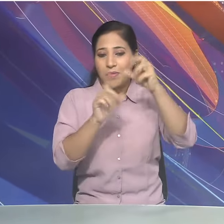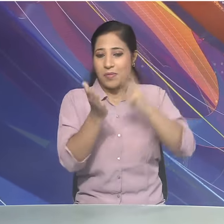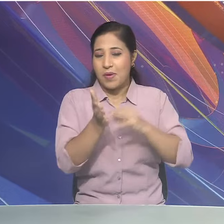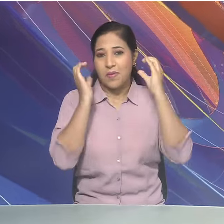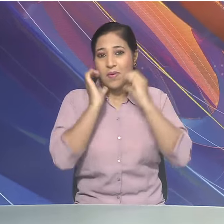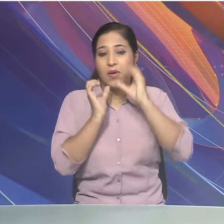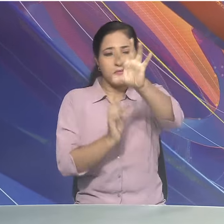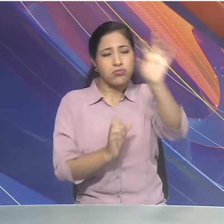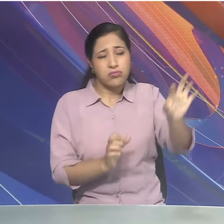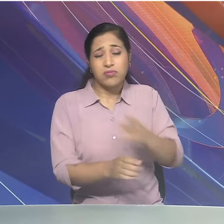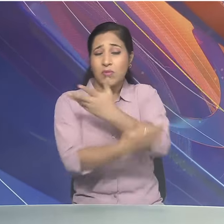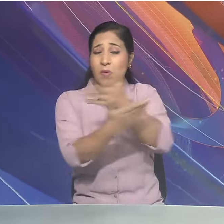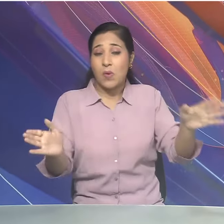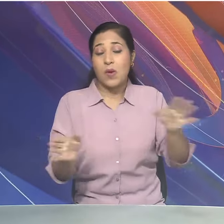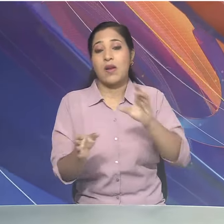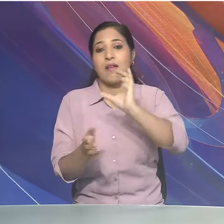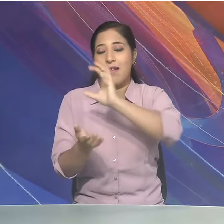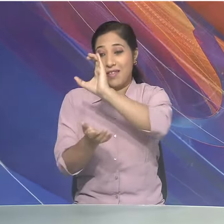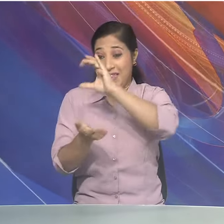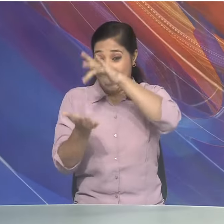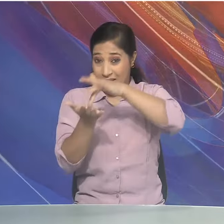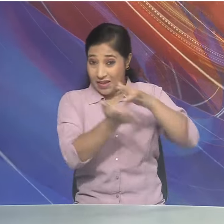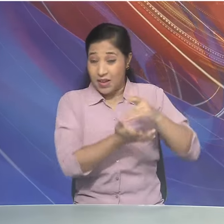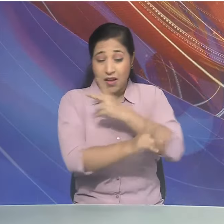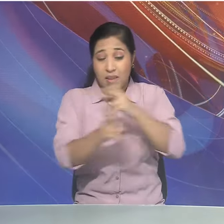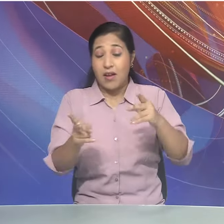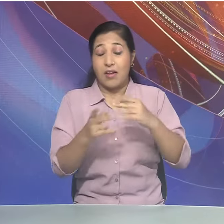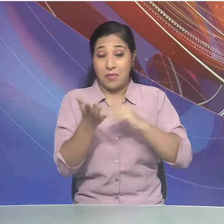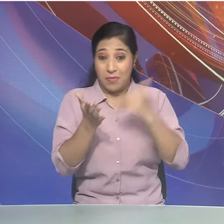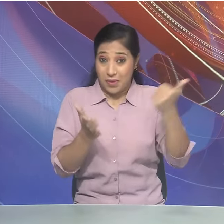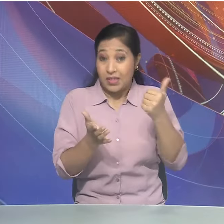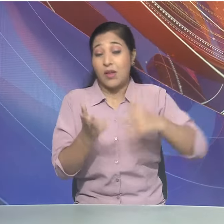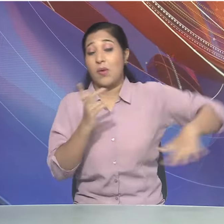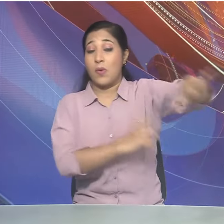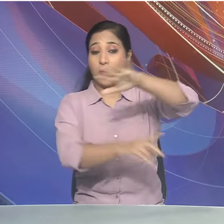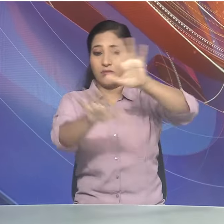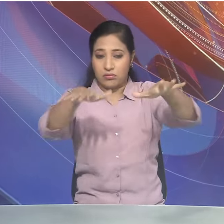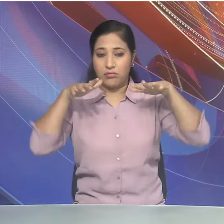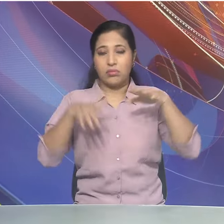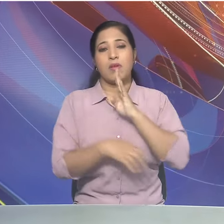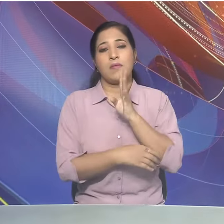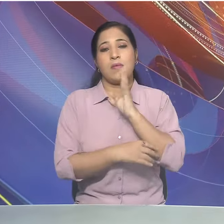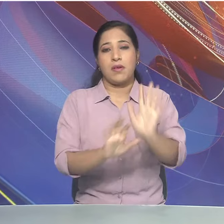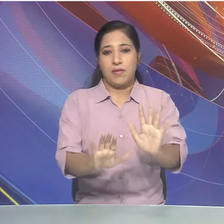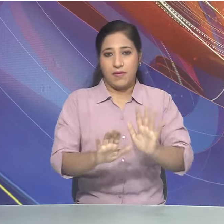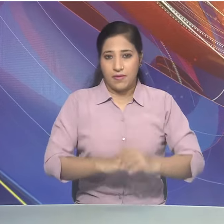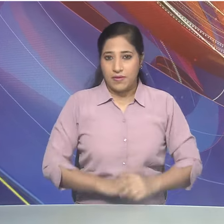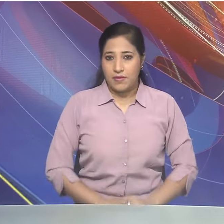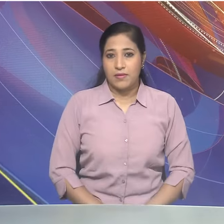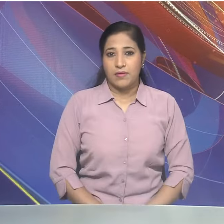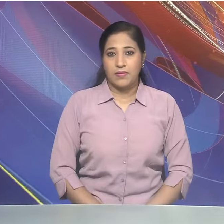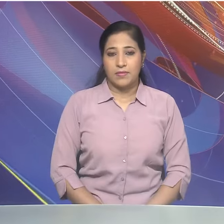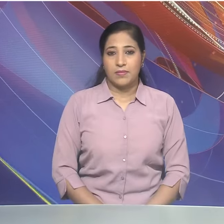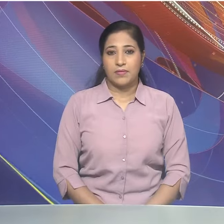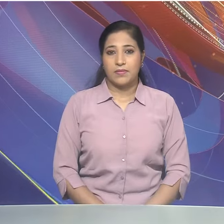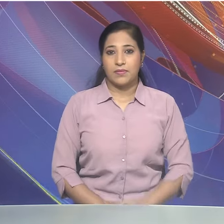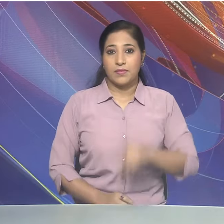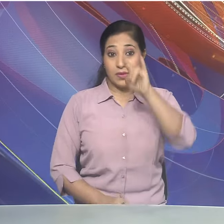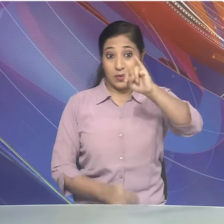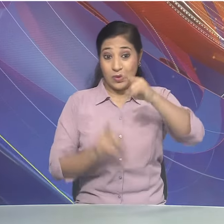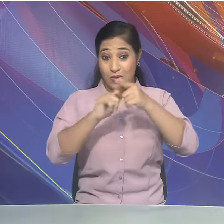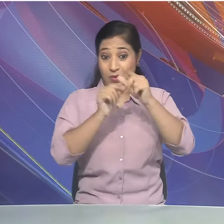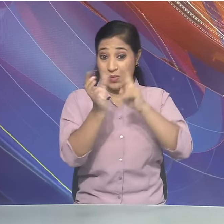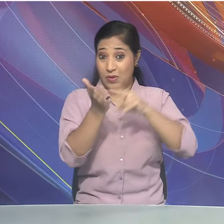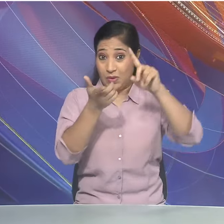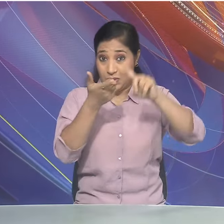सभी राज्जियों और केंदर शासित प्रदेशों के श्रम मंत्रियों के सम्मेलन को संबोधित किया था 16 जून